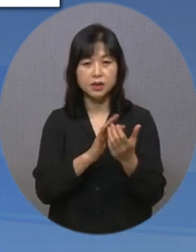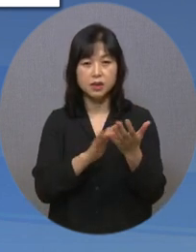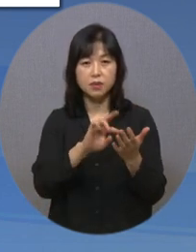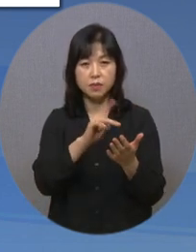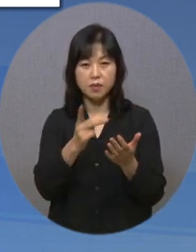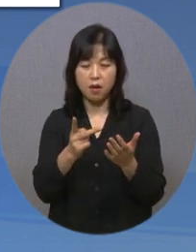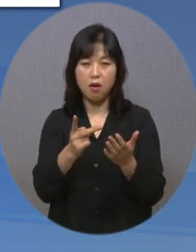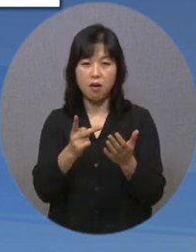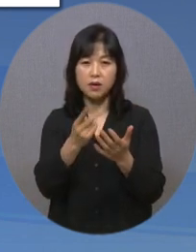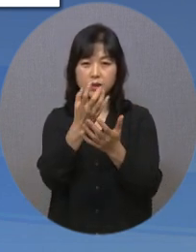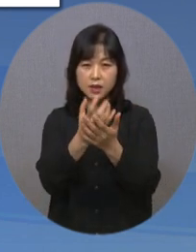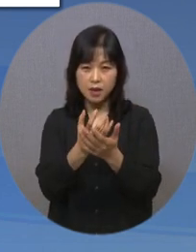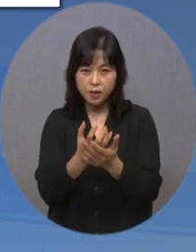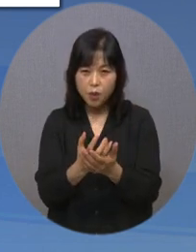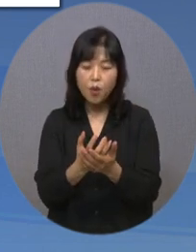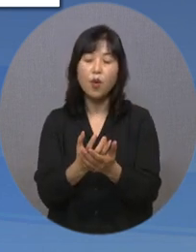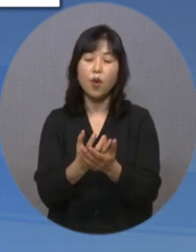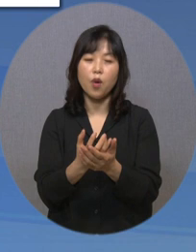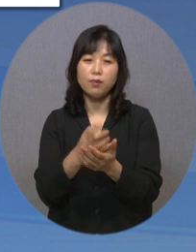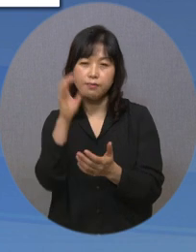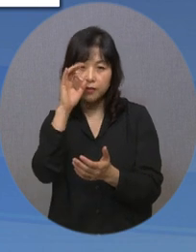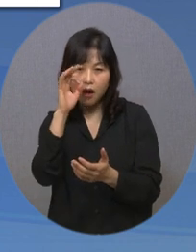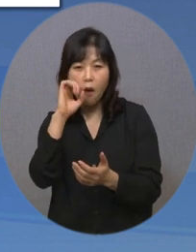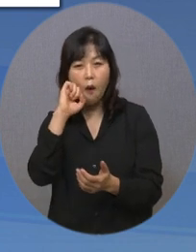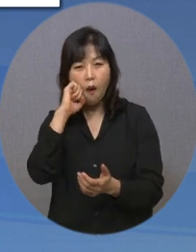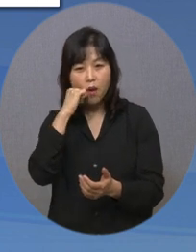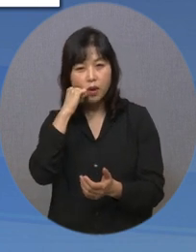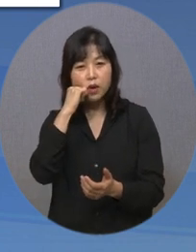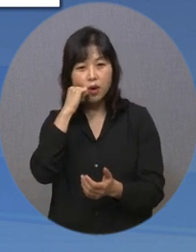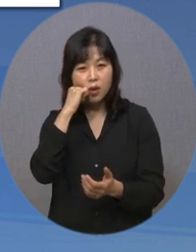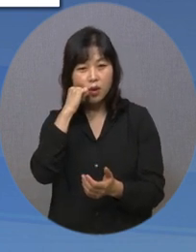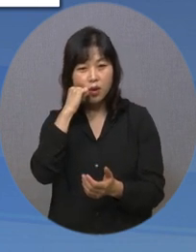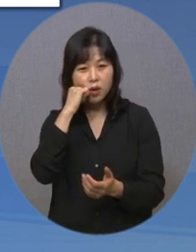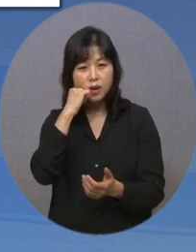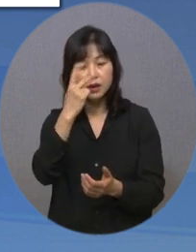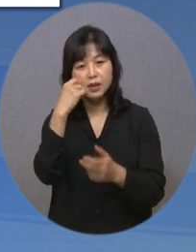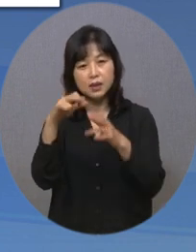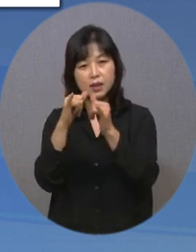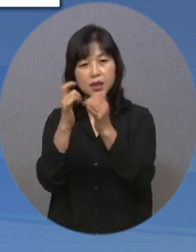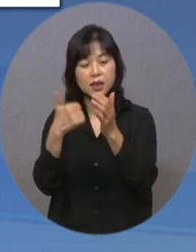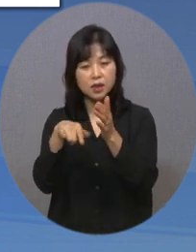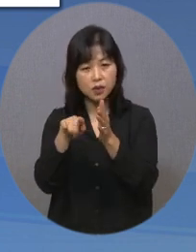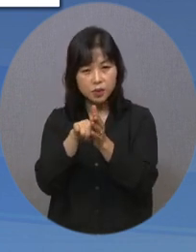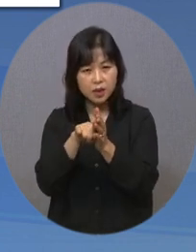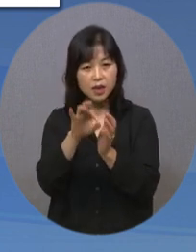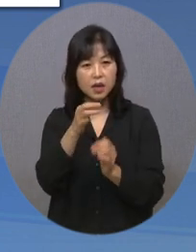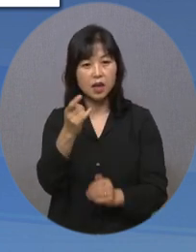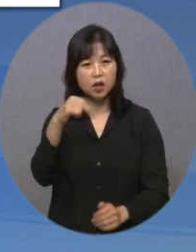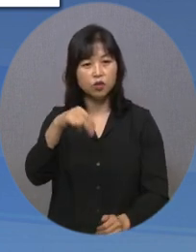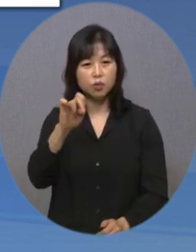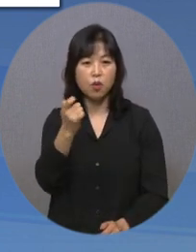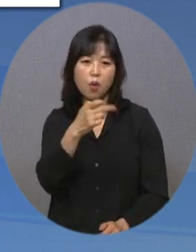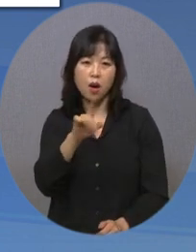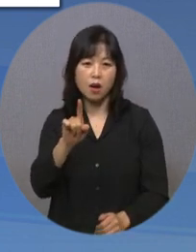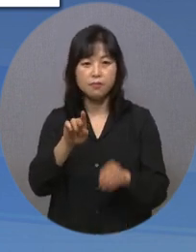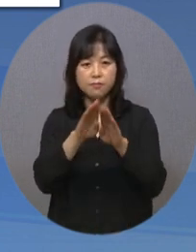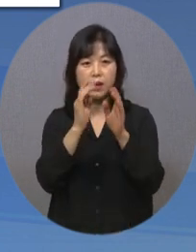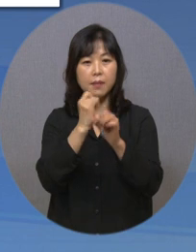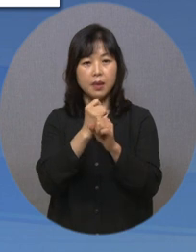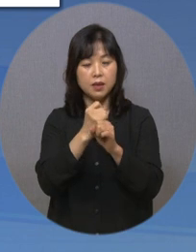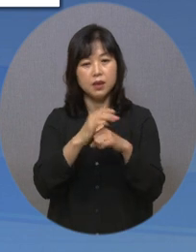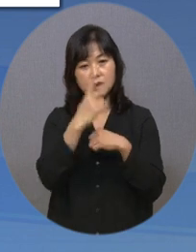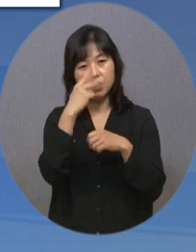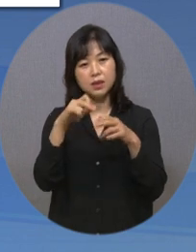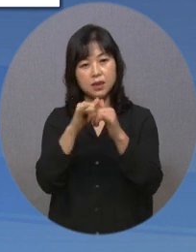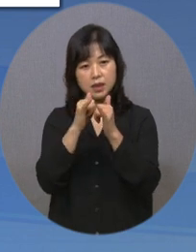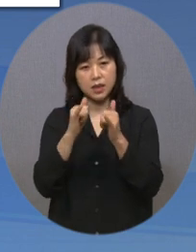어려움을 겪는 시각장애 학생들을 위해 학습정보놀이집 에듀모아를 개설했다고 밝혔습니다. 시각장애 학생들의